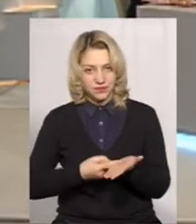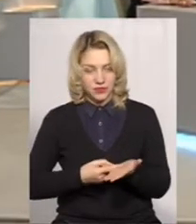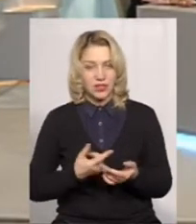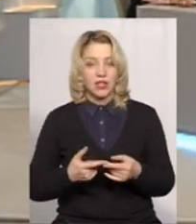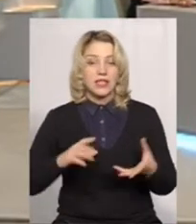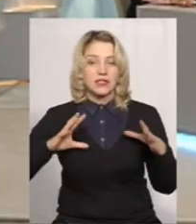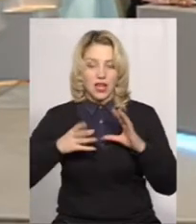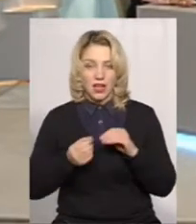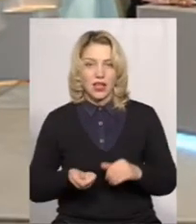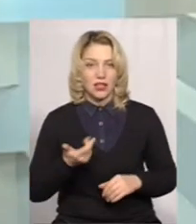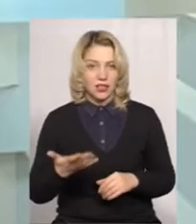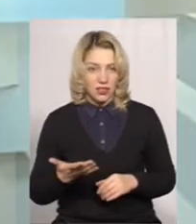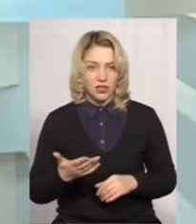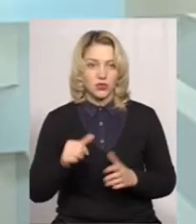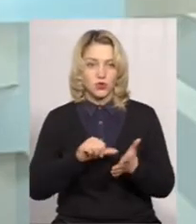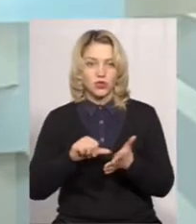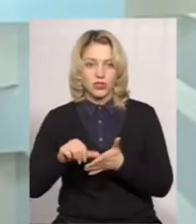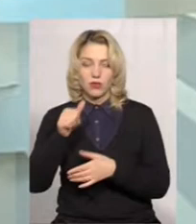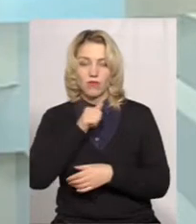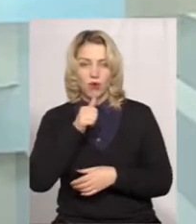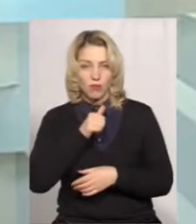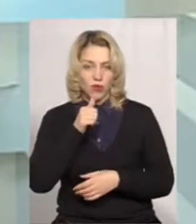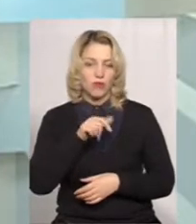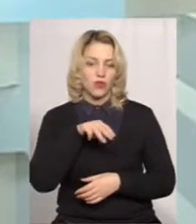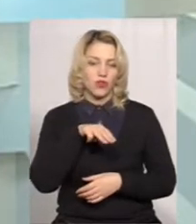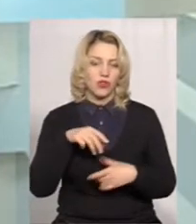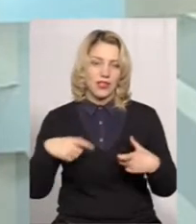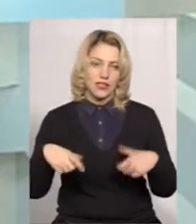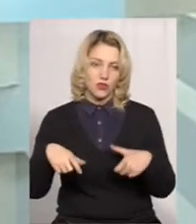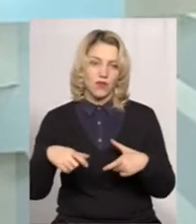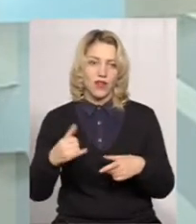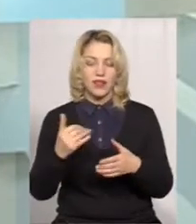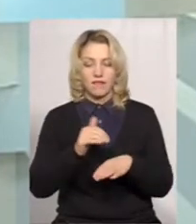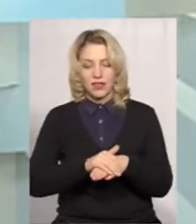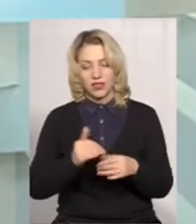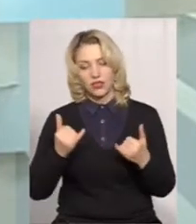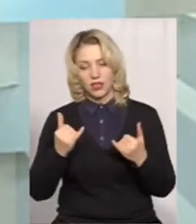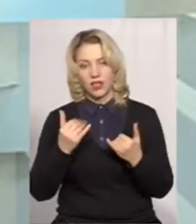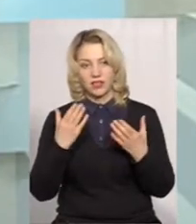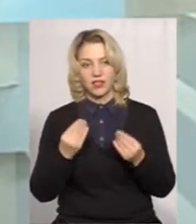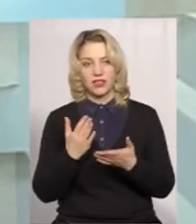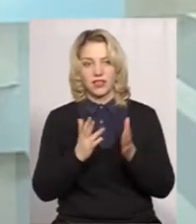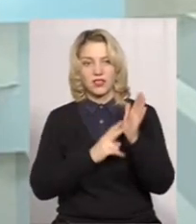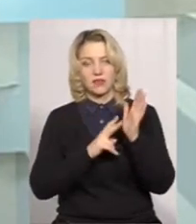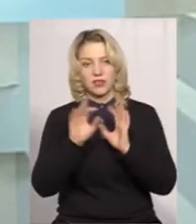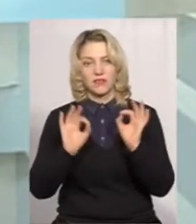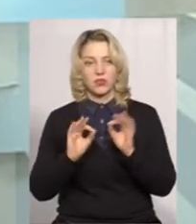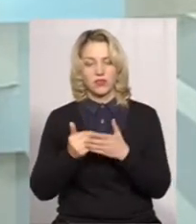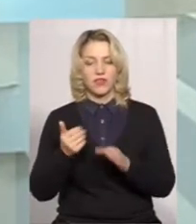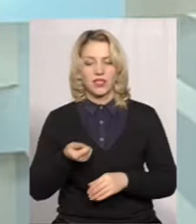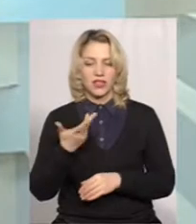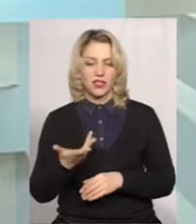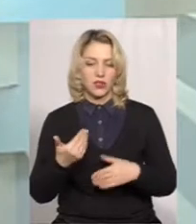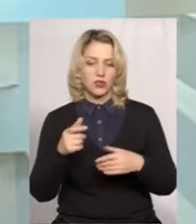Загальна кількість учасників пробного тестування фактично на даний день є 70% від